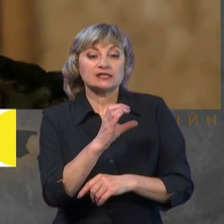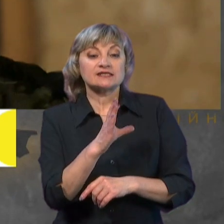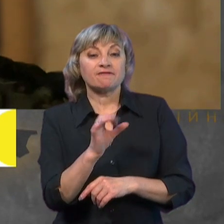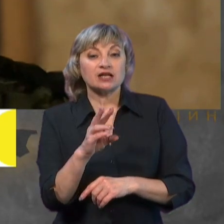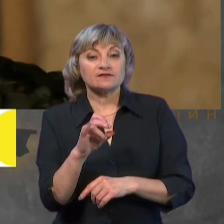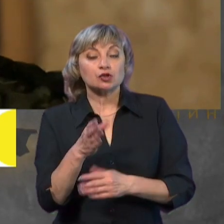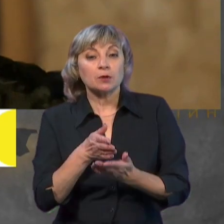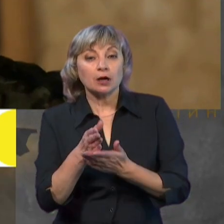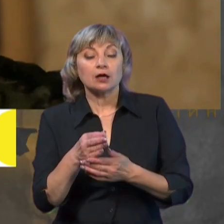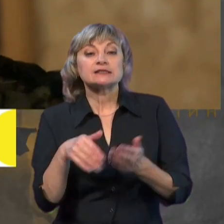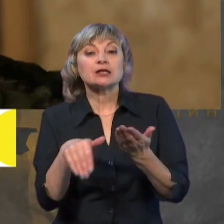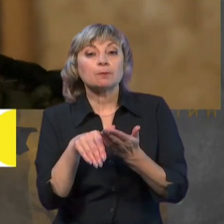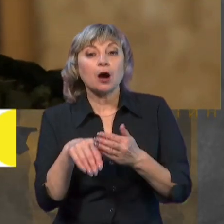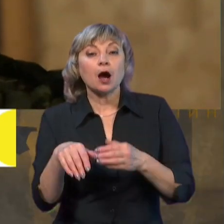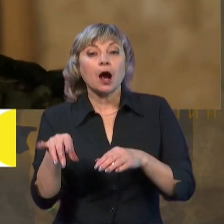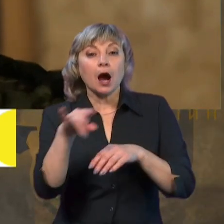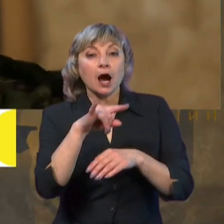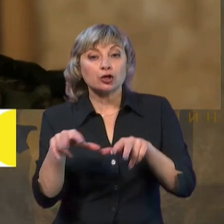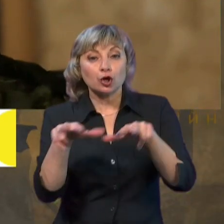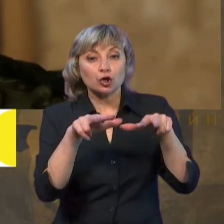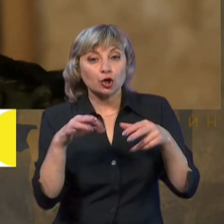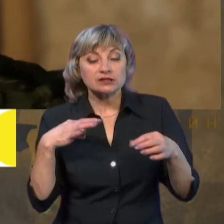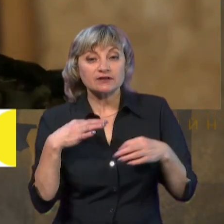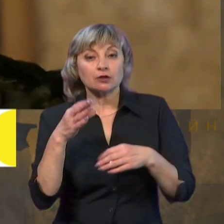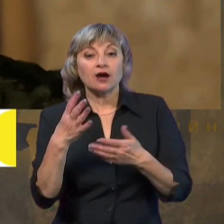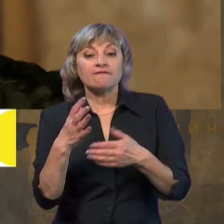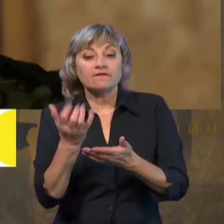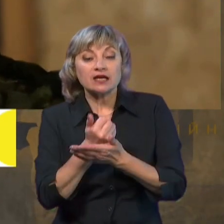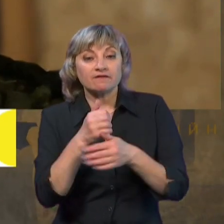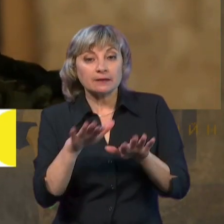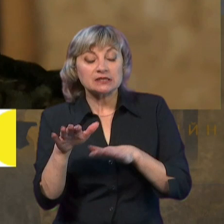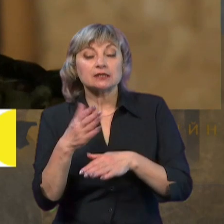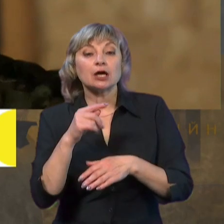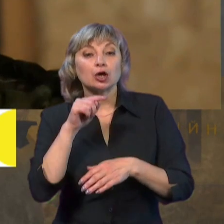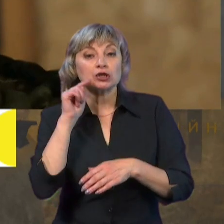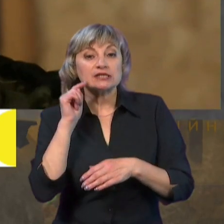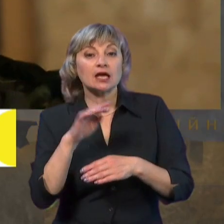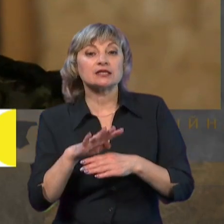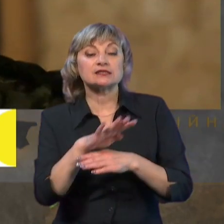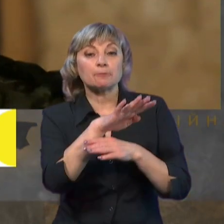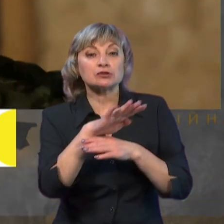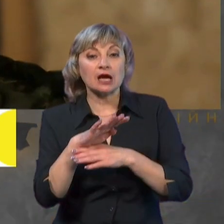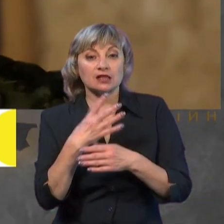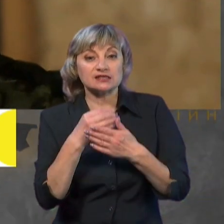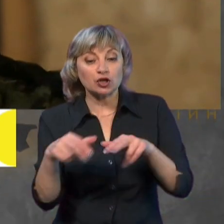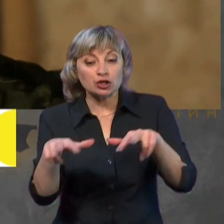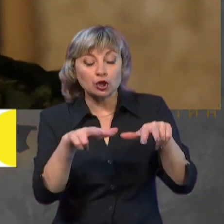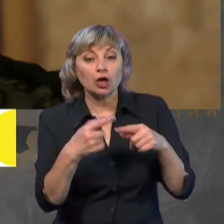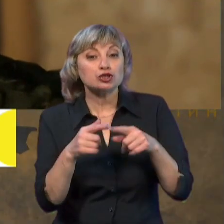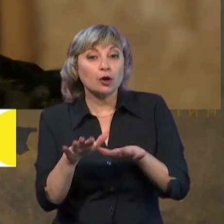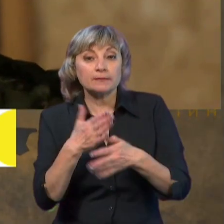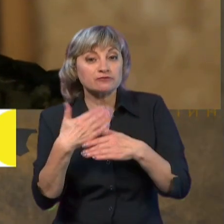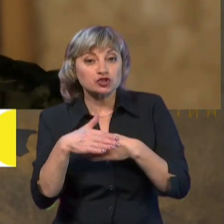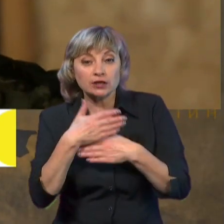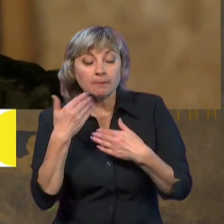допомогою аеророзвідки виявили місце, звідки росіяни запускали свої дрони. Ну і, власне, вже цього місця і немає,